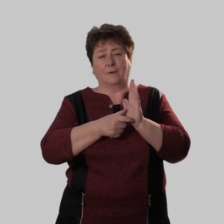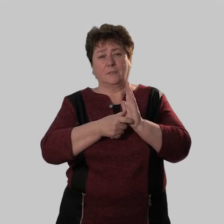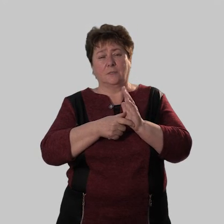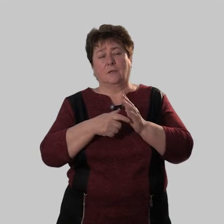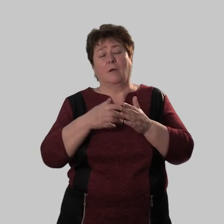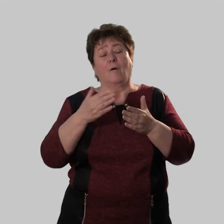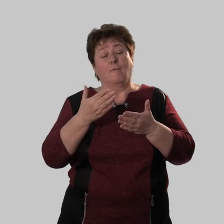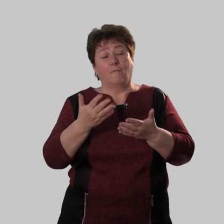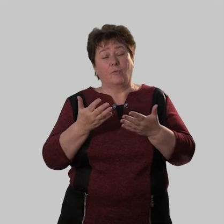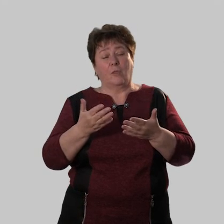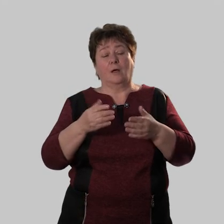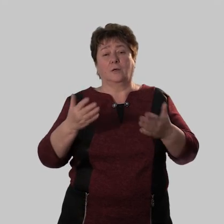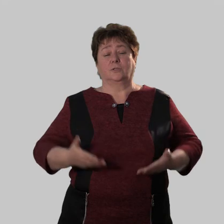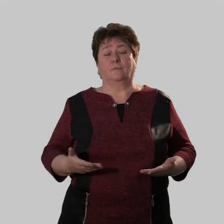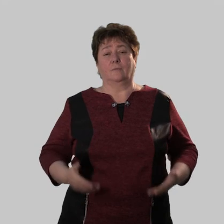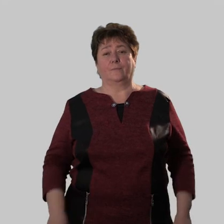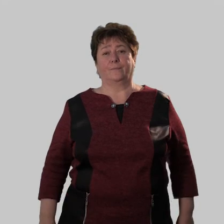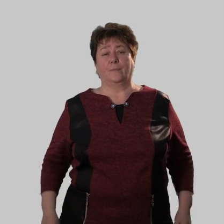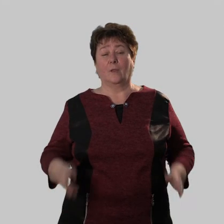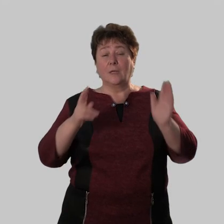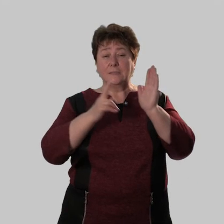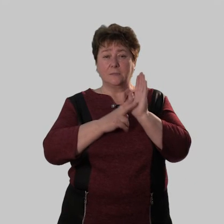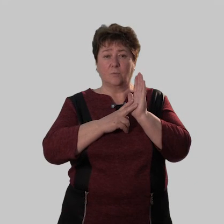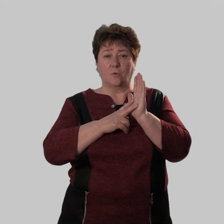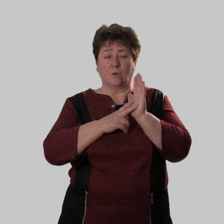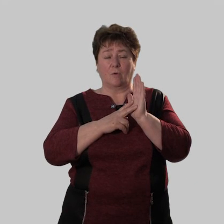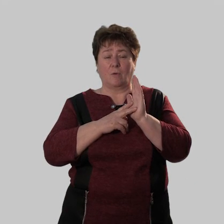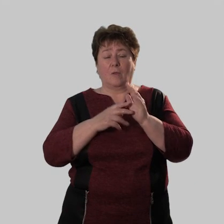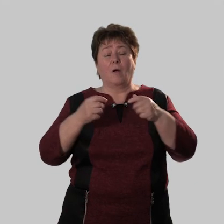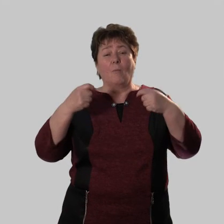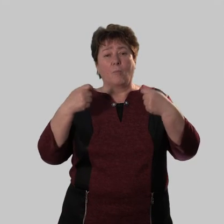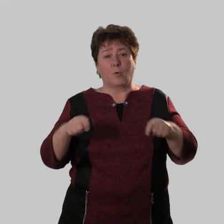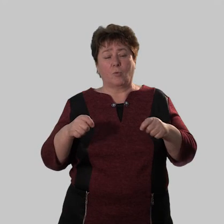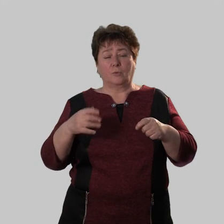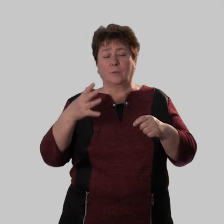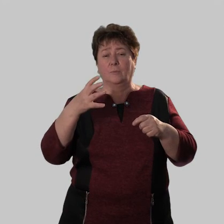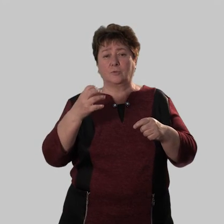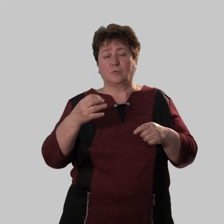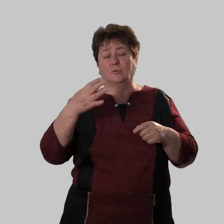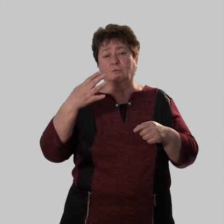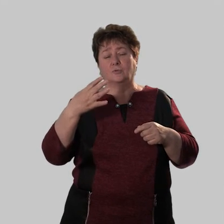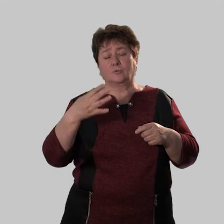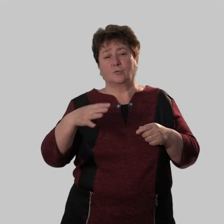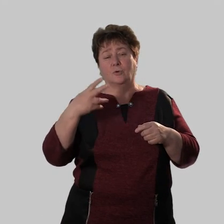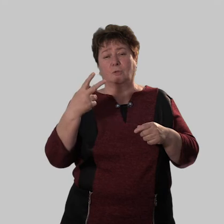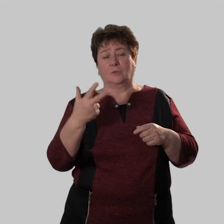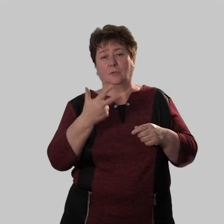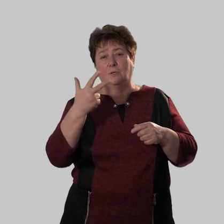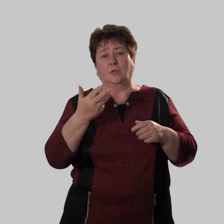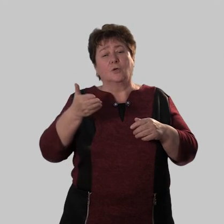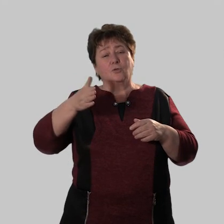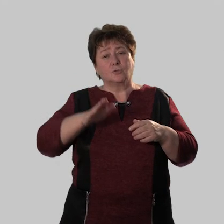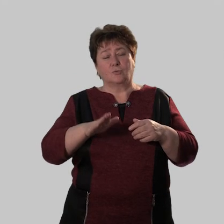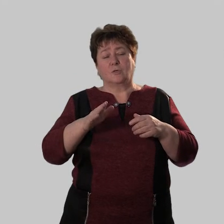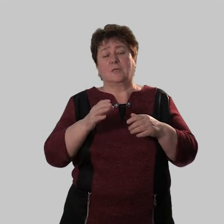квартире. Вот так и живем. Седьмое. Продано пятьсот сорок